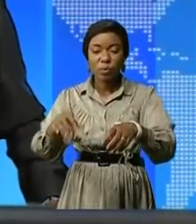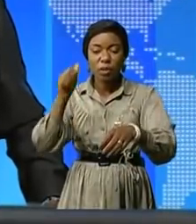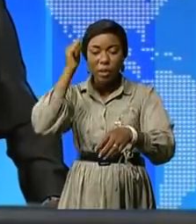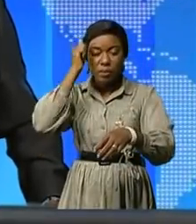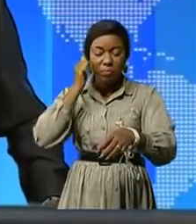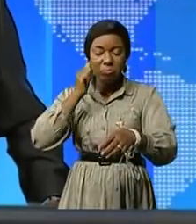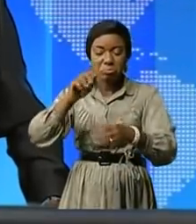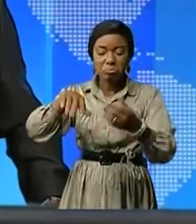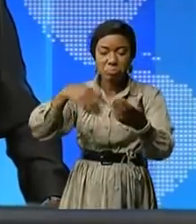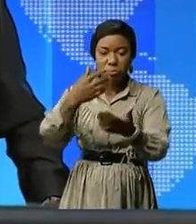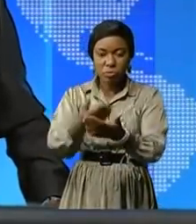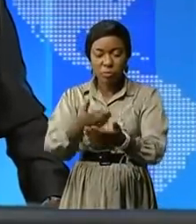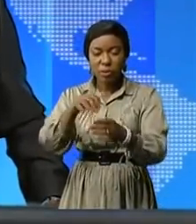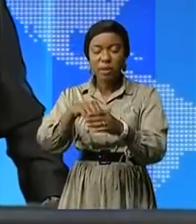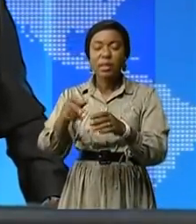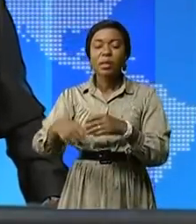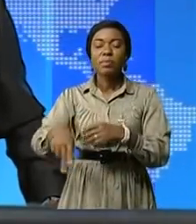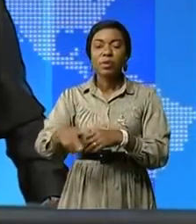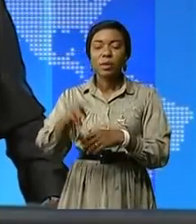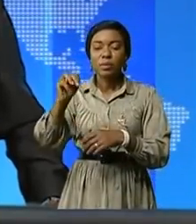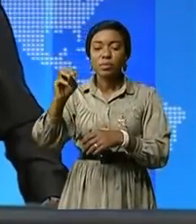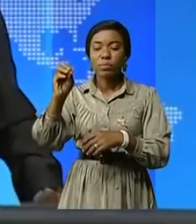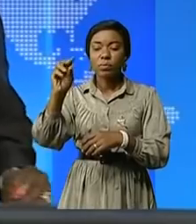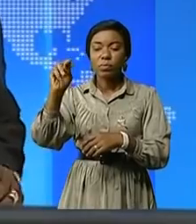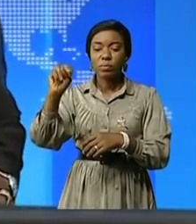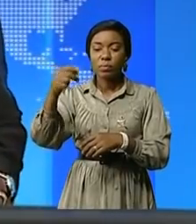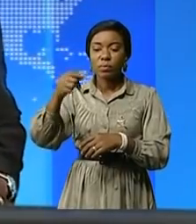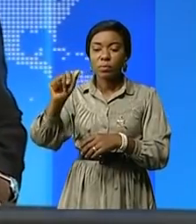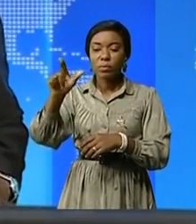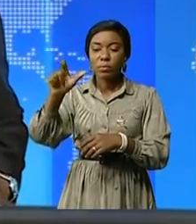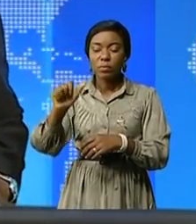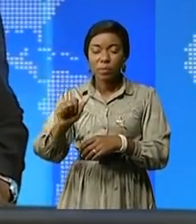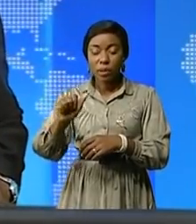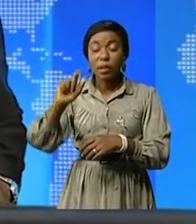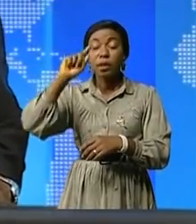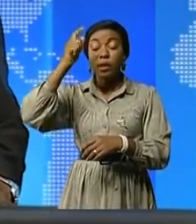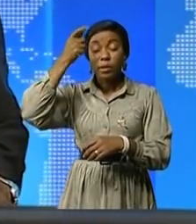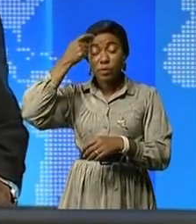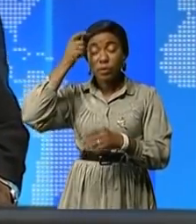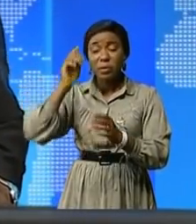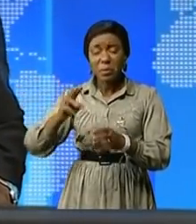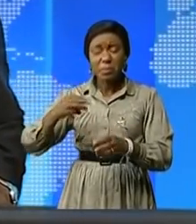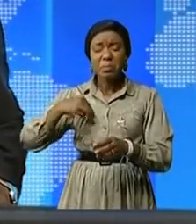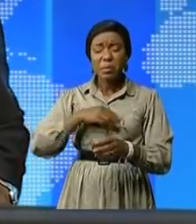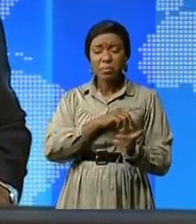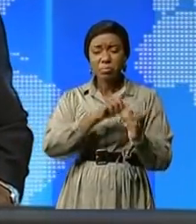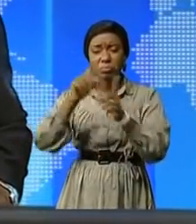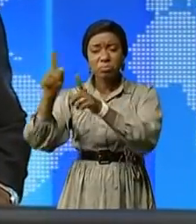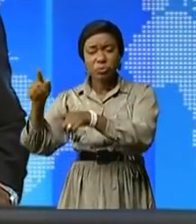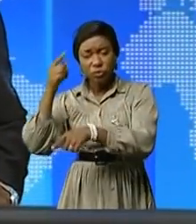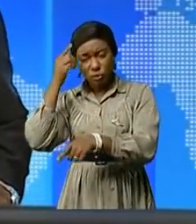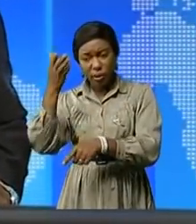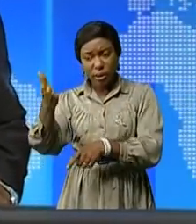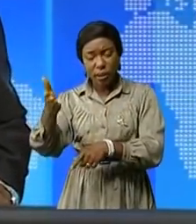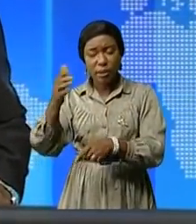embarcation dans la province de la Mongala. À ce jour, une délégation gouvernementale séjourne dans la province de la Mongala